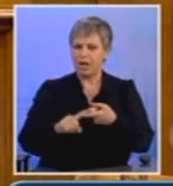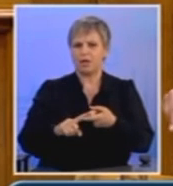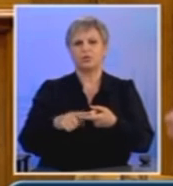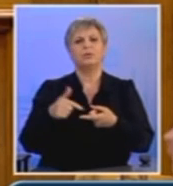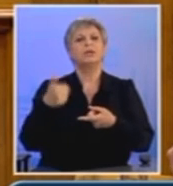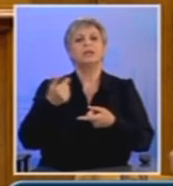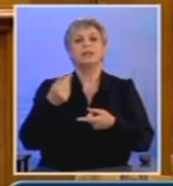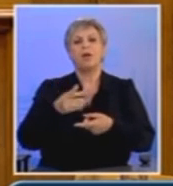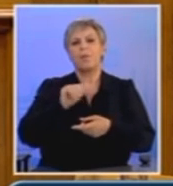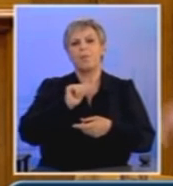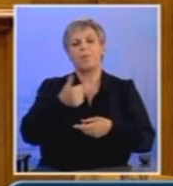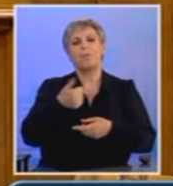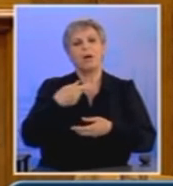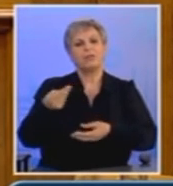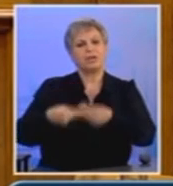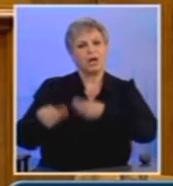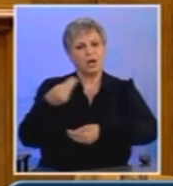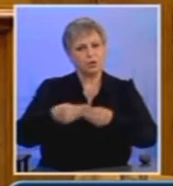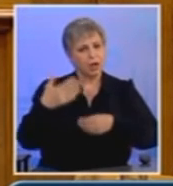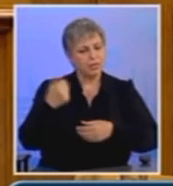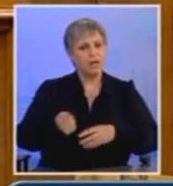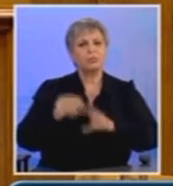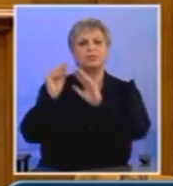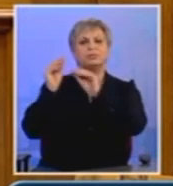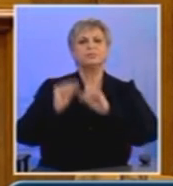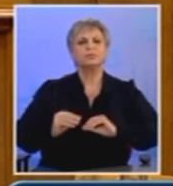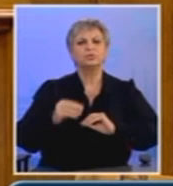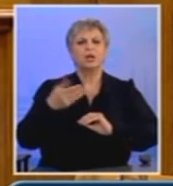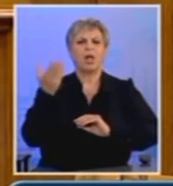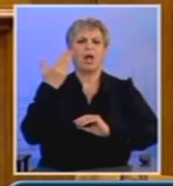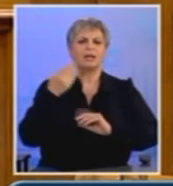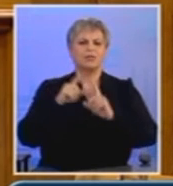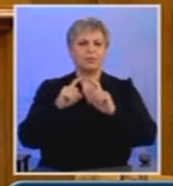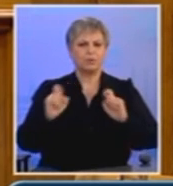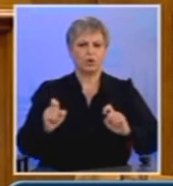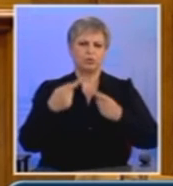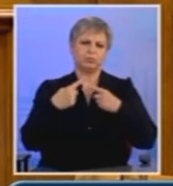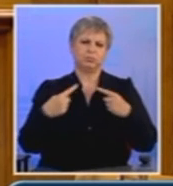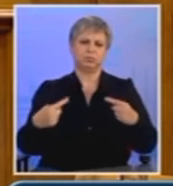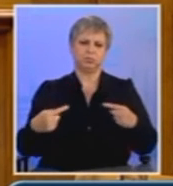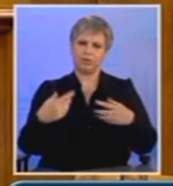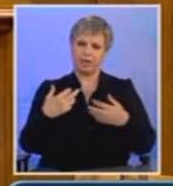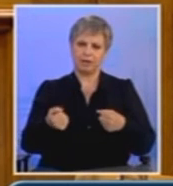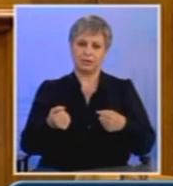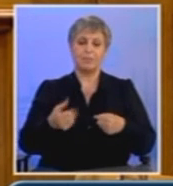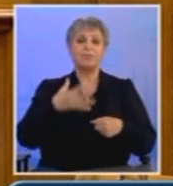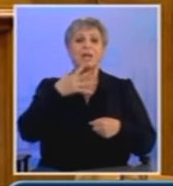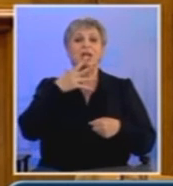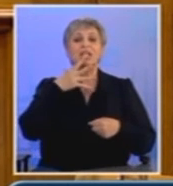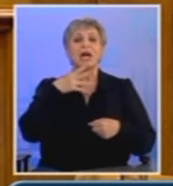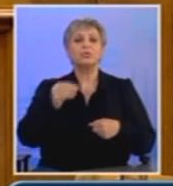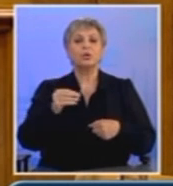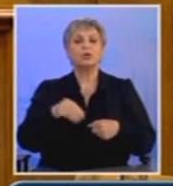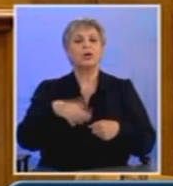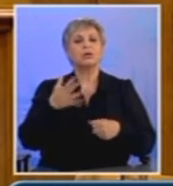τη μαύρη αγορά, τις ακριβές εισαγωγές και άλλα. Γι' αυτό έχει μεγάλες ευθύνες η πλευρά του κυρίου